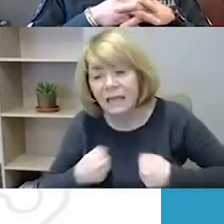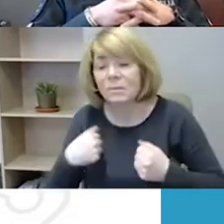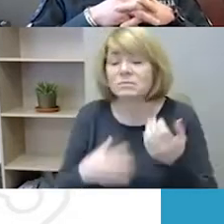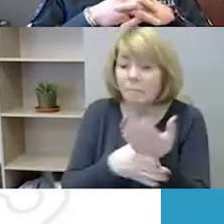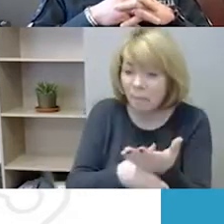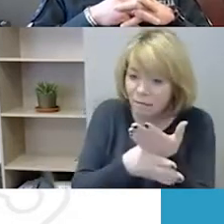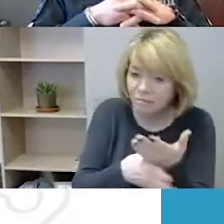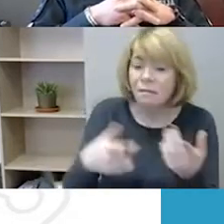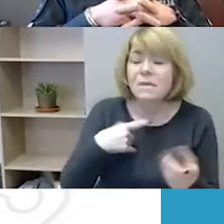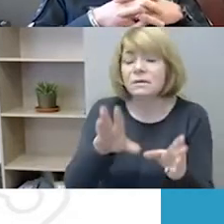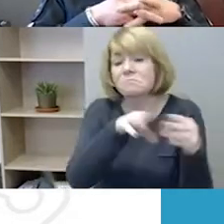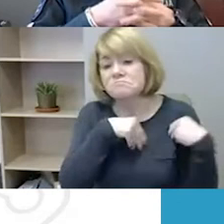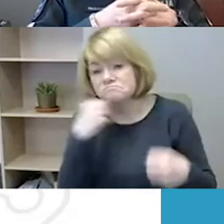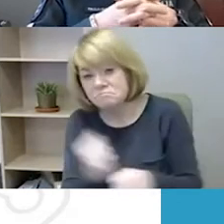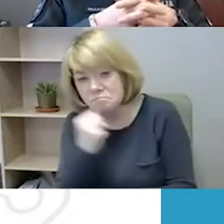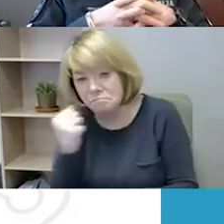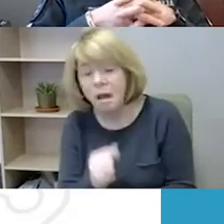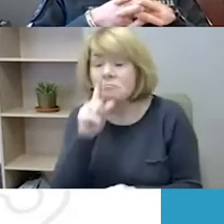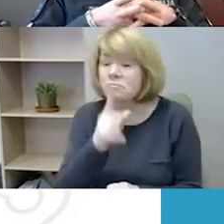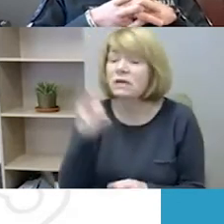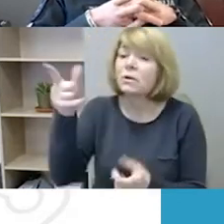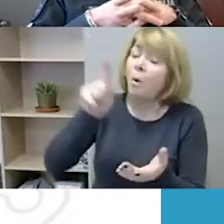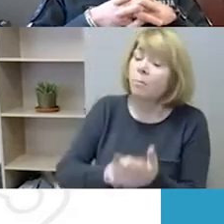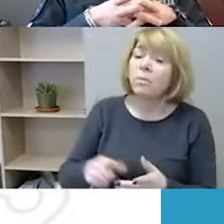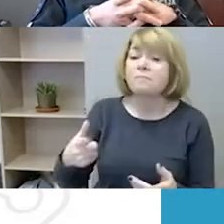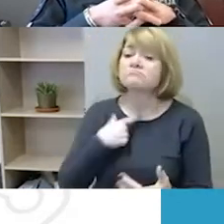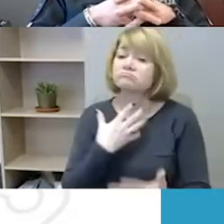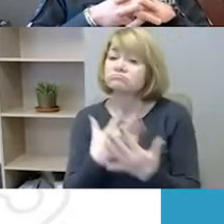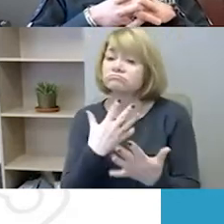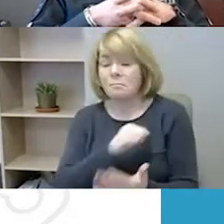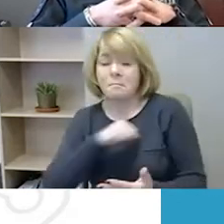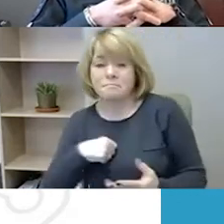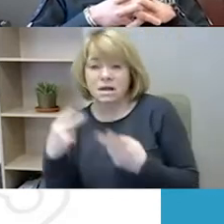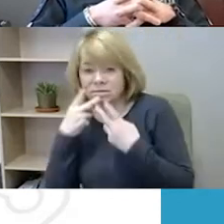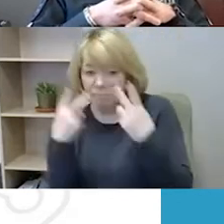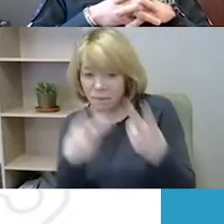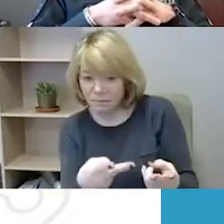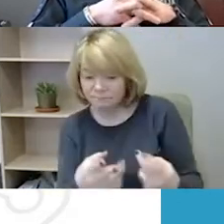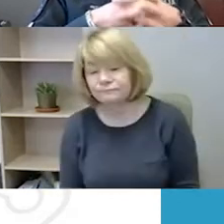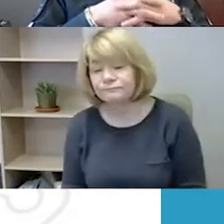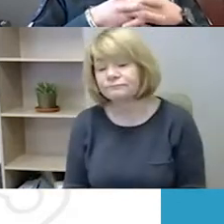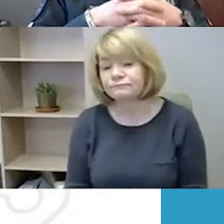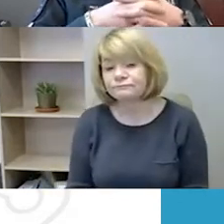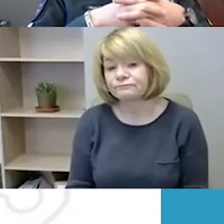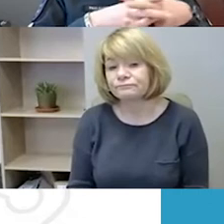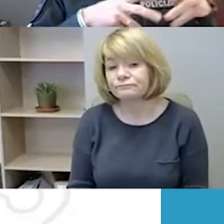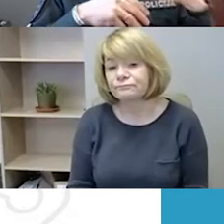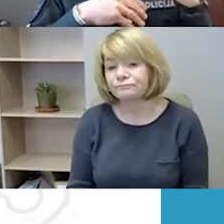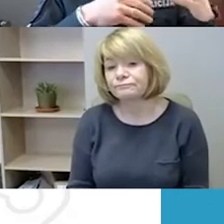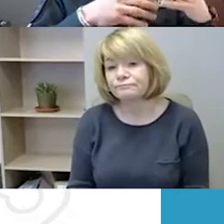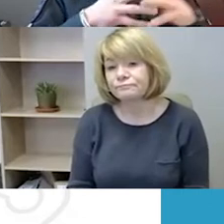tikimės didesnio indėlio ir iš kitų žaidėjų. Na, jau pereinant, iš tiesų, kuomet yra